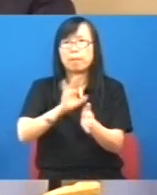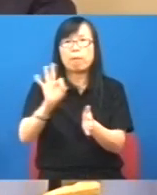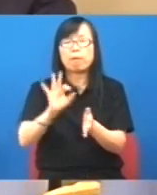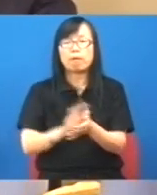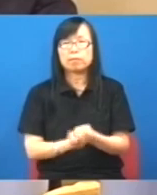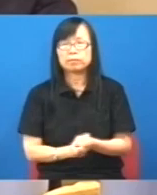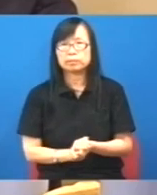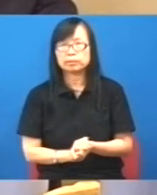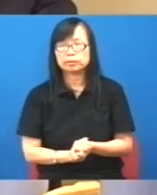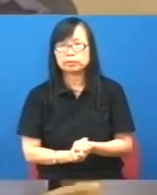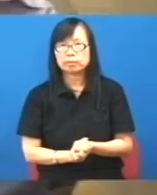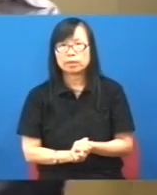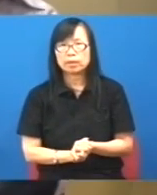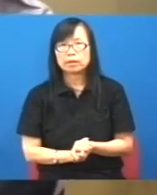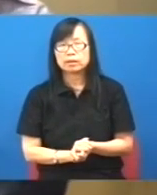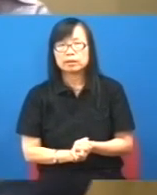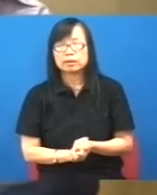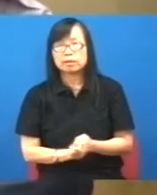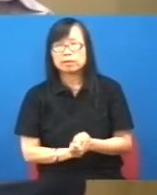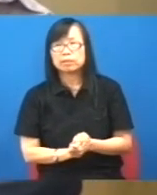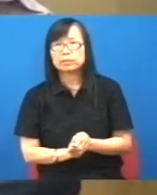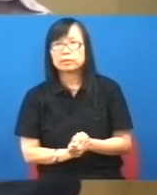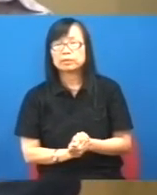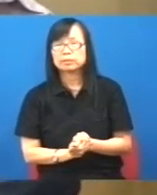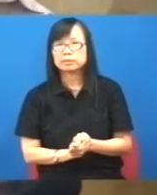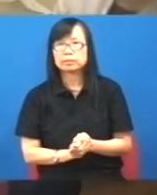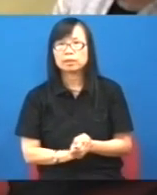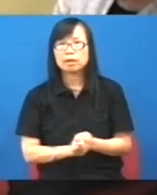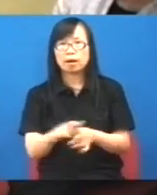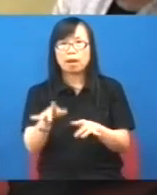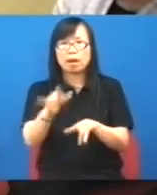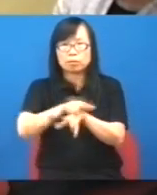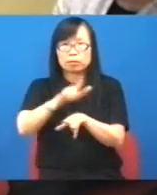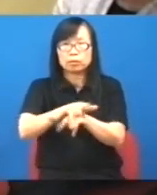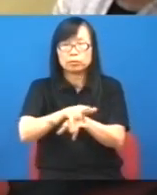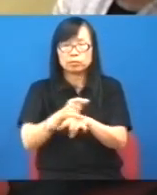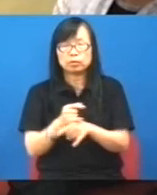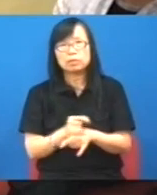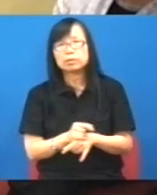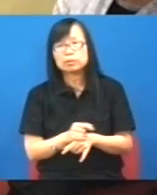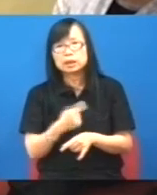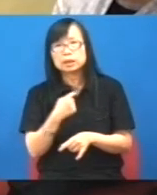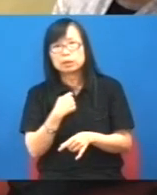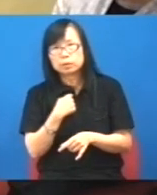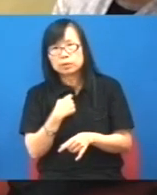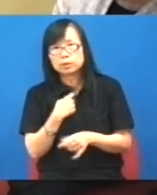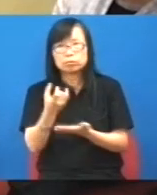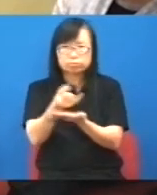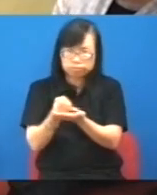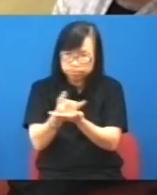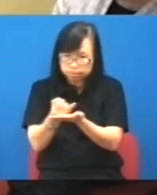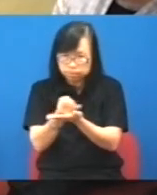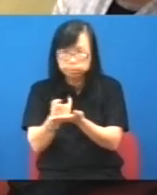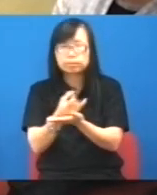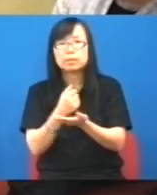人工那麼低效率通脹然後縱緩又要資產審查